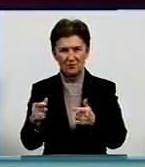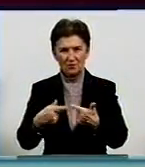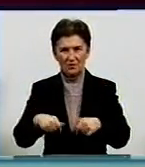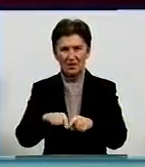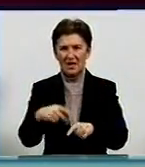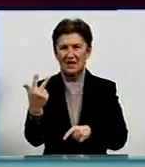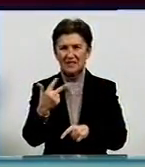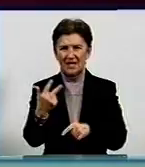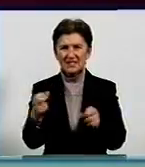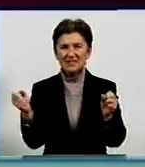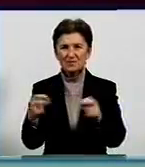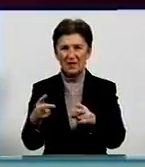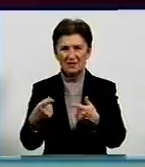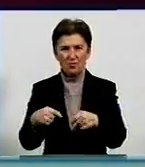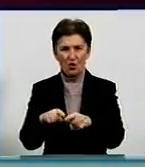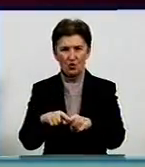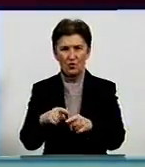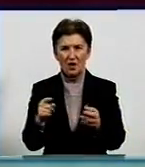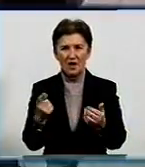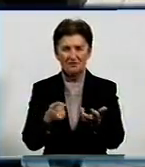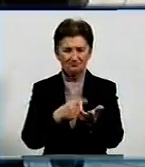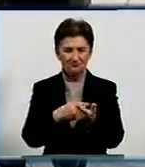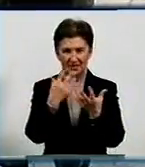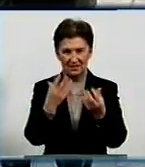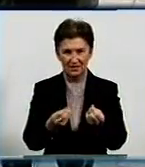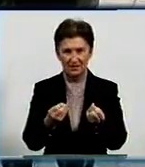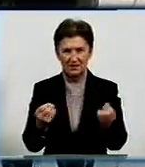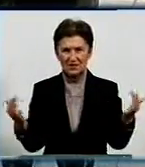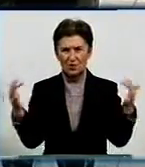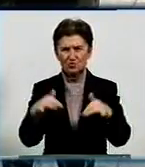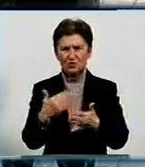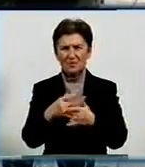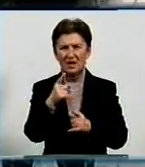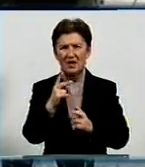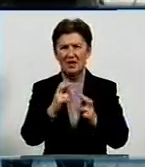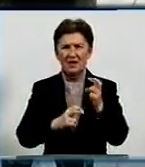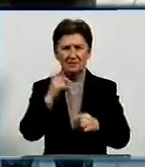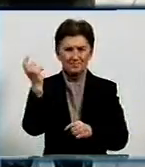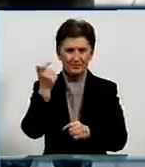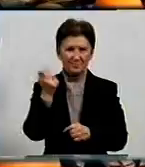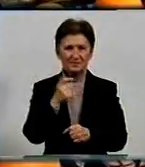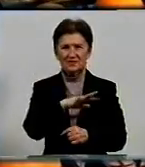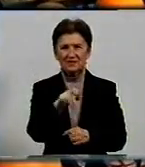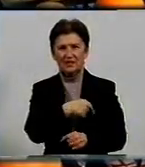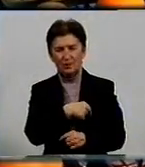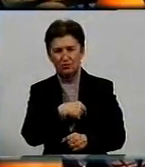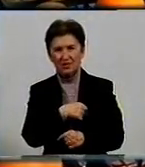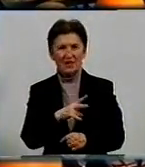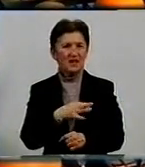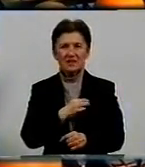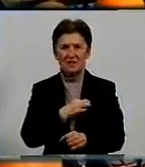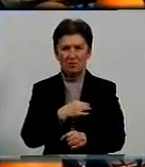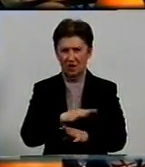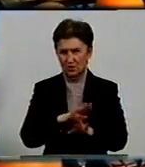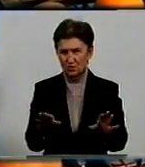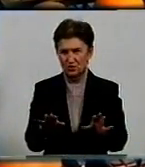полку спецпризначення збирали протягом кількох днів. До акції долучилися підприємці, депутати та всі небайдужі. Серед новорічних подарунків